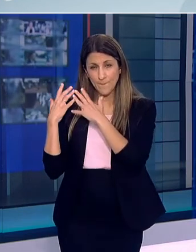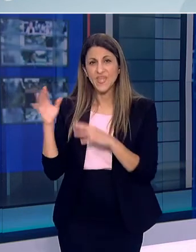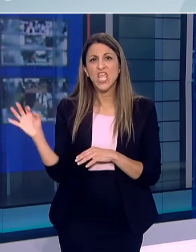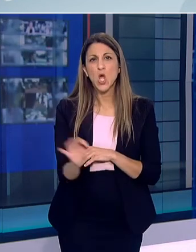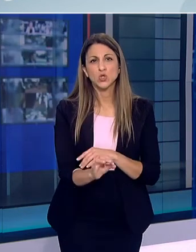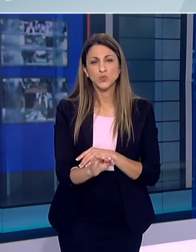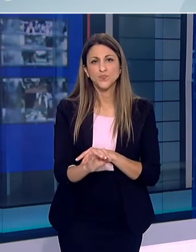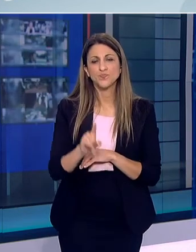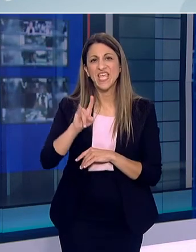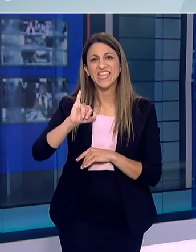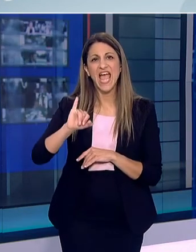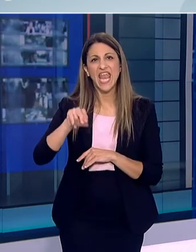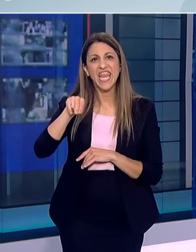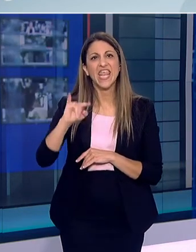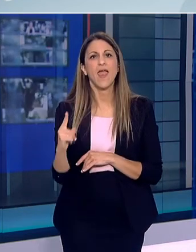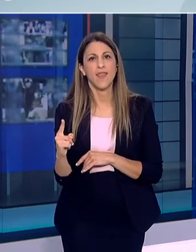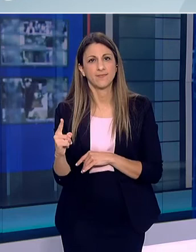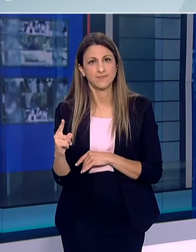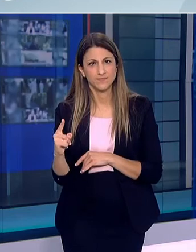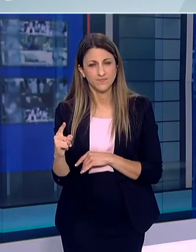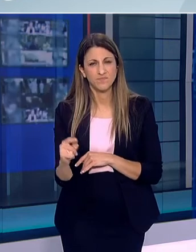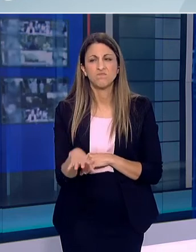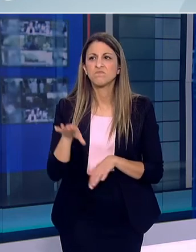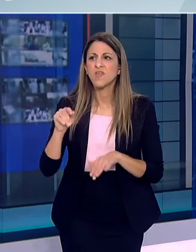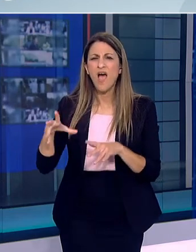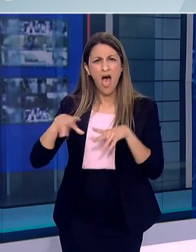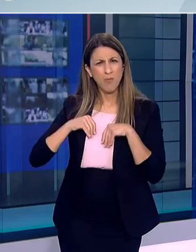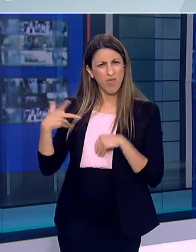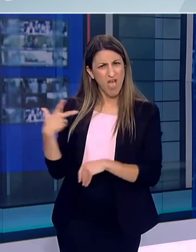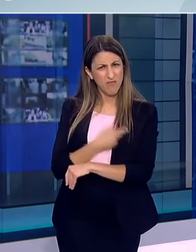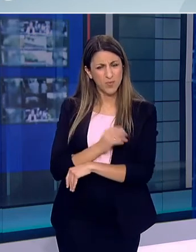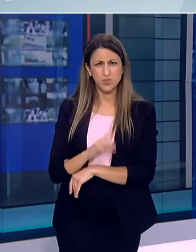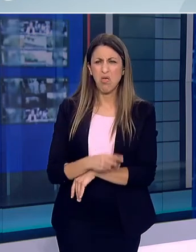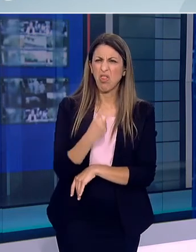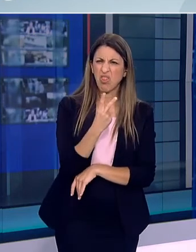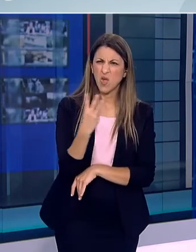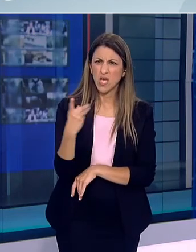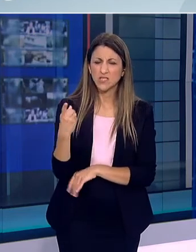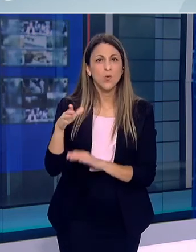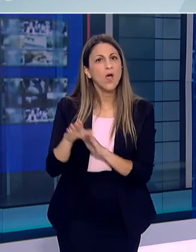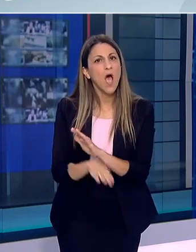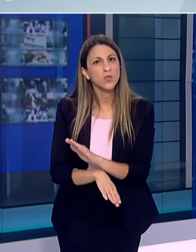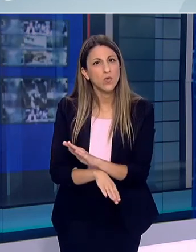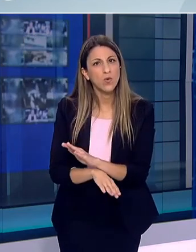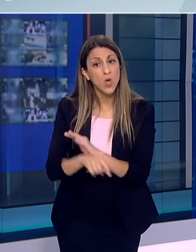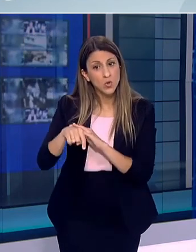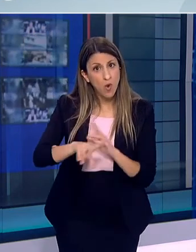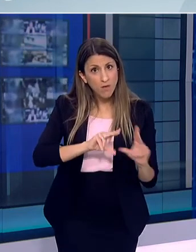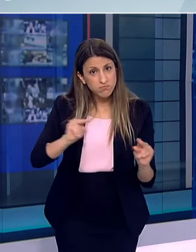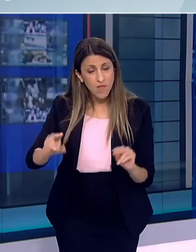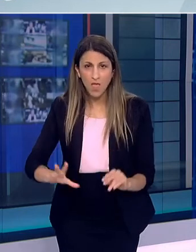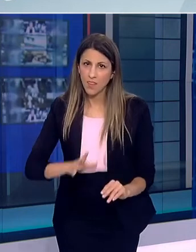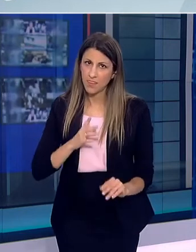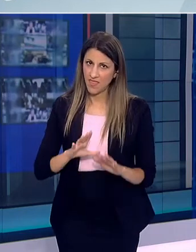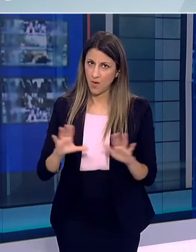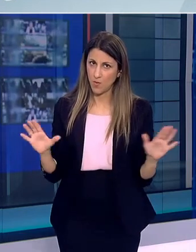Σε πολλές χώρες ήταν κάτω του Τρία δύο τεκατό Η αποδοχή από τον κόσμο Ήδη είδα σήμερα με ενδιαφέρον Δεδομένα από μια χώρα που